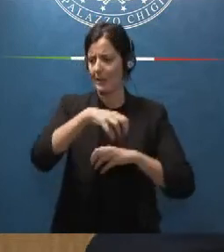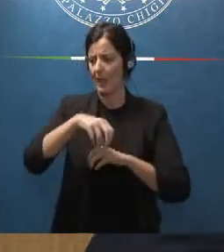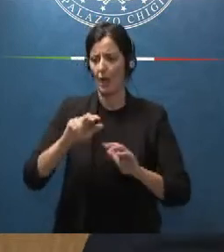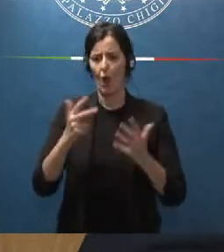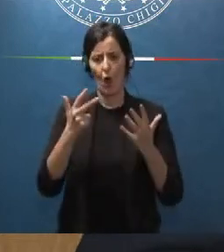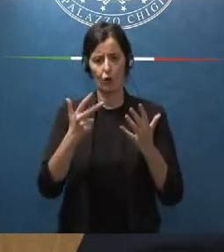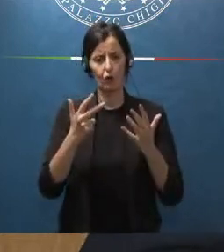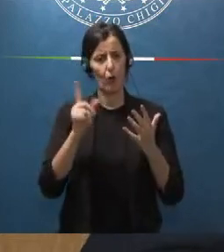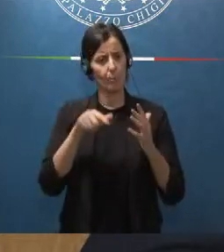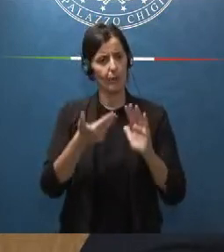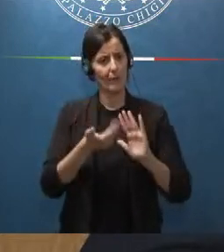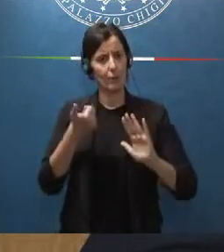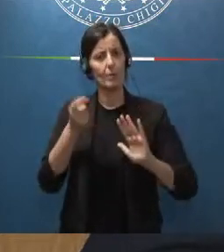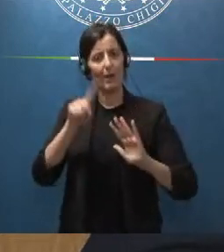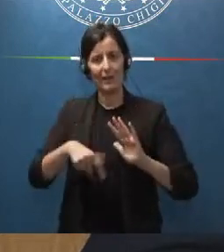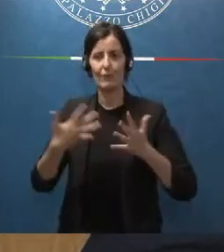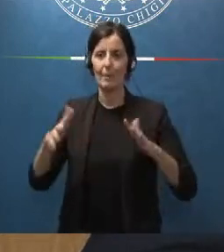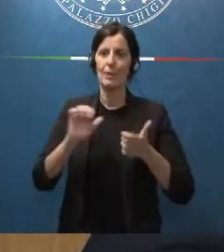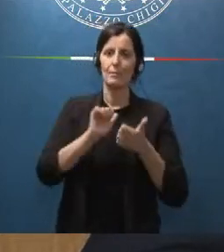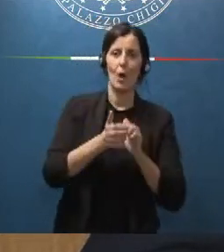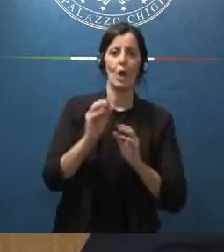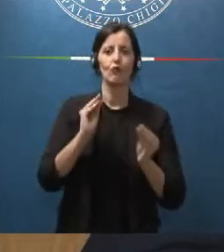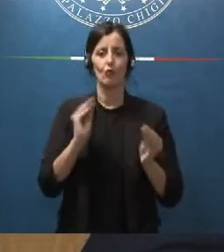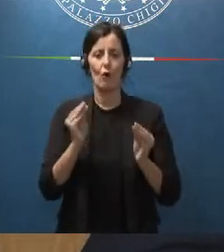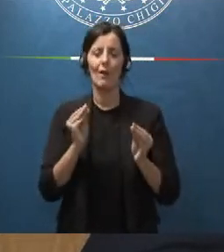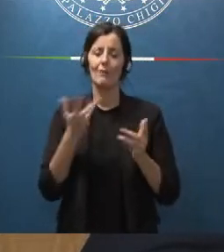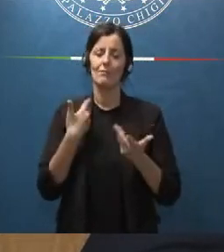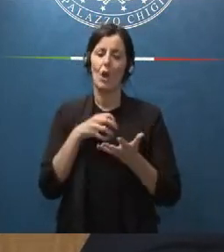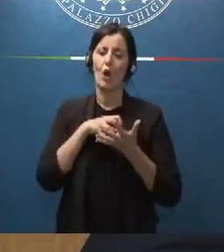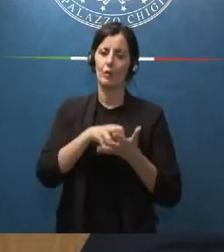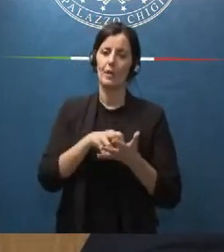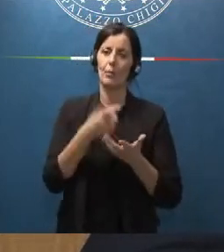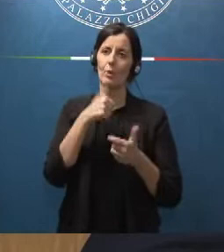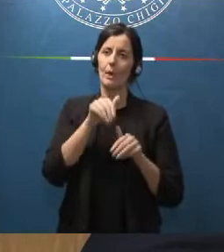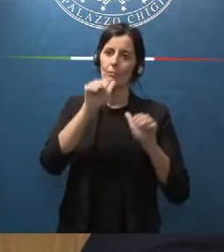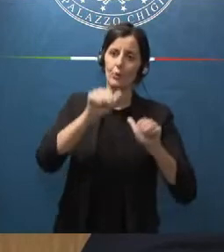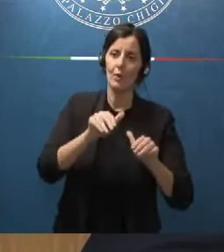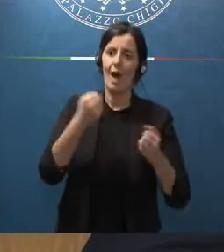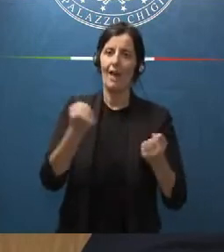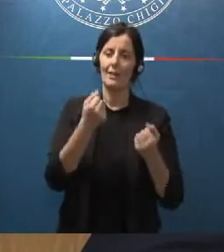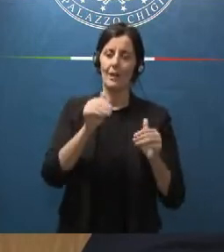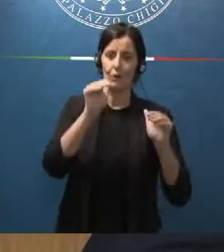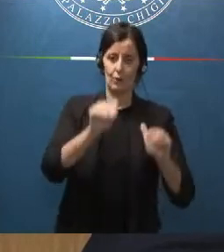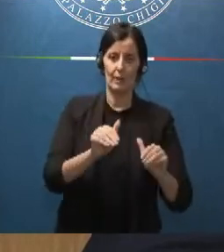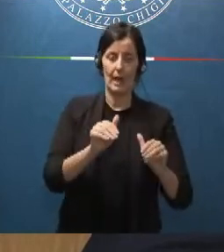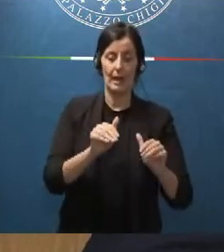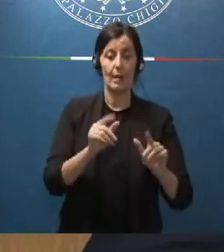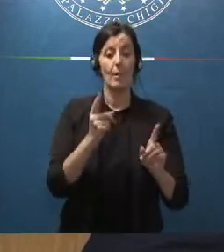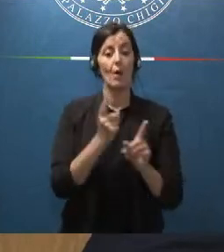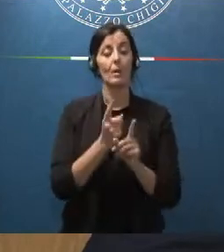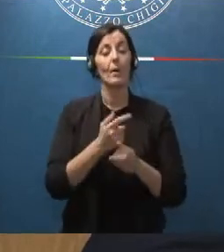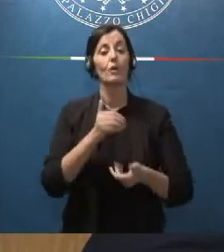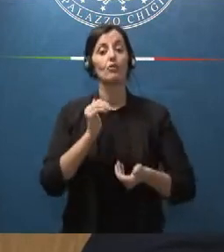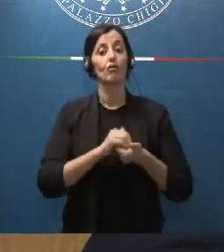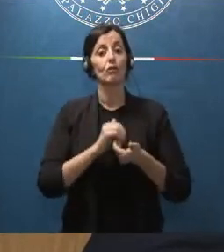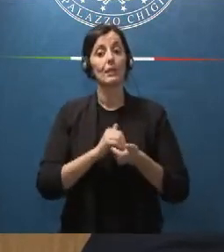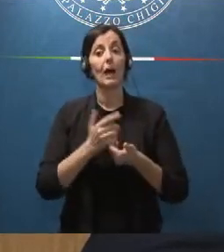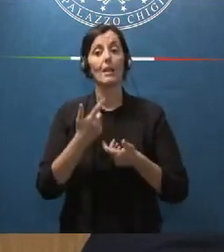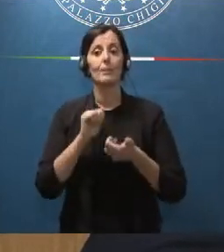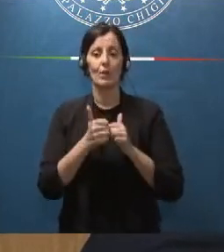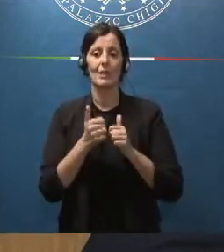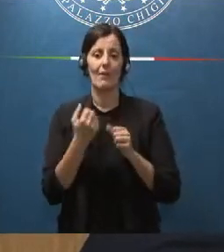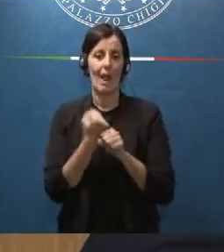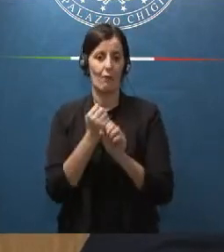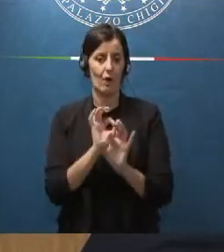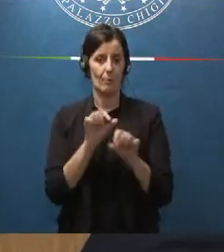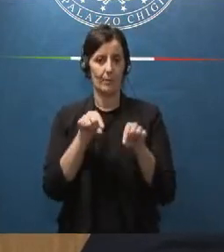anche lo sport i giovani daranno loro contributo a tutela delle attività e delle condizioni alle quali società e associazioni sportive dilettantistiche operano in